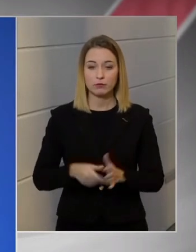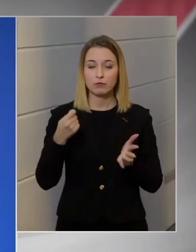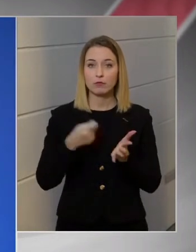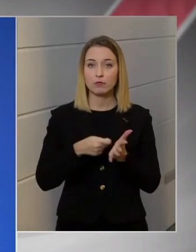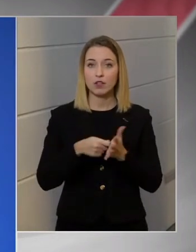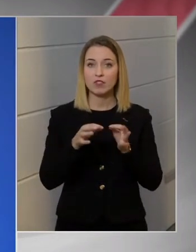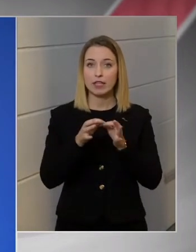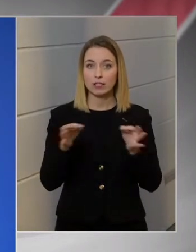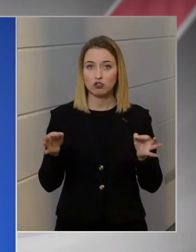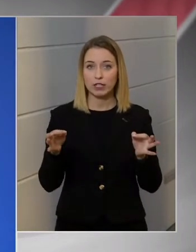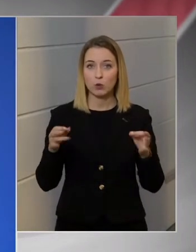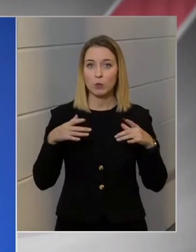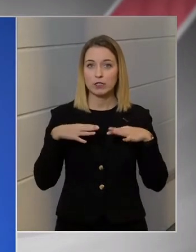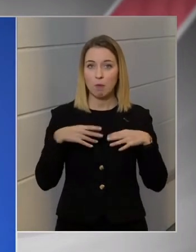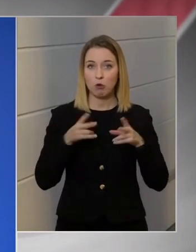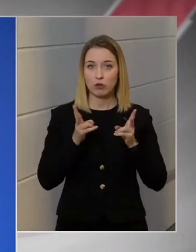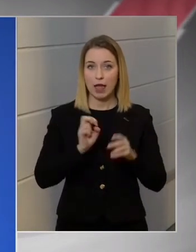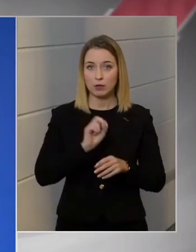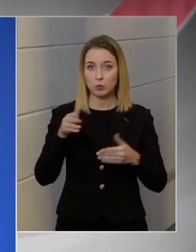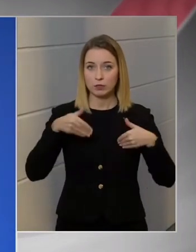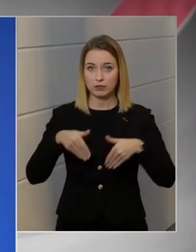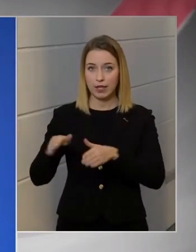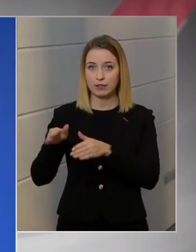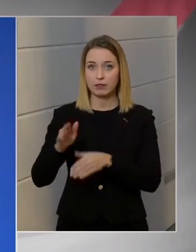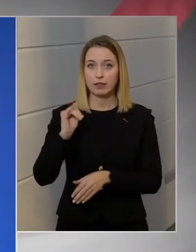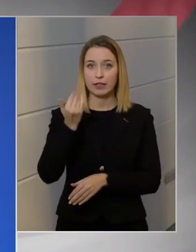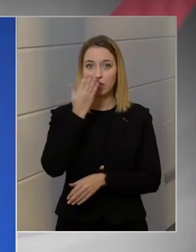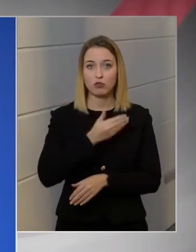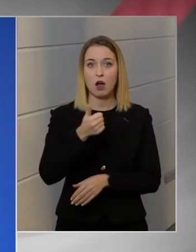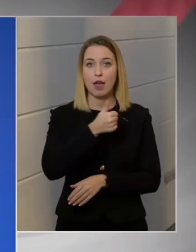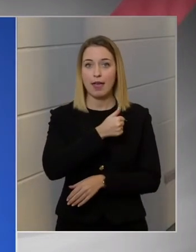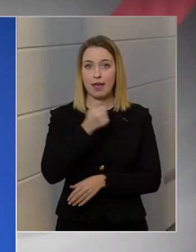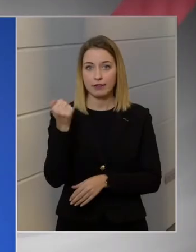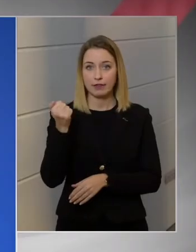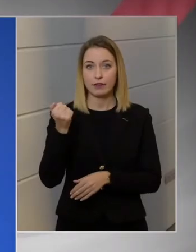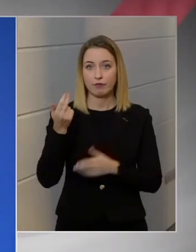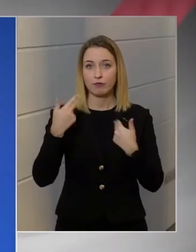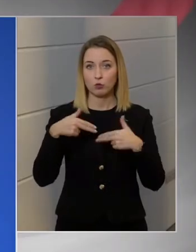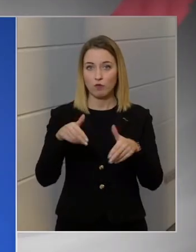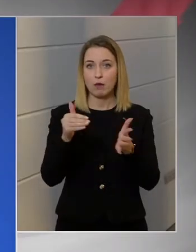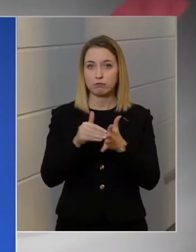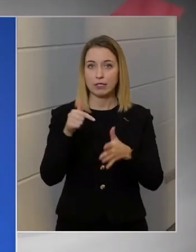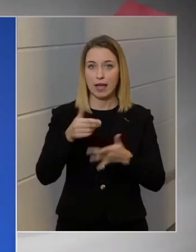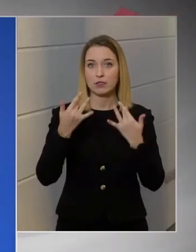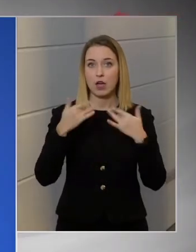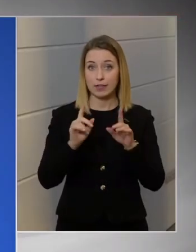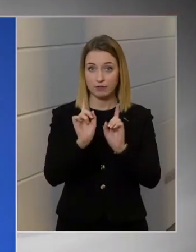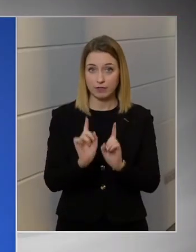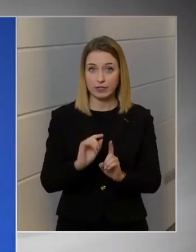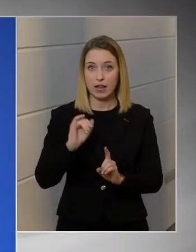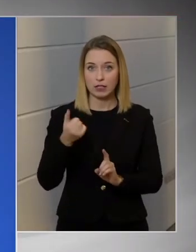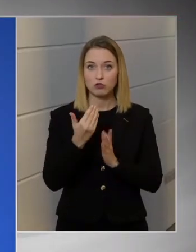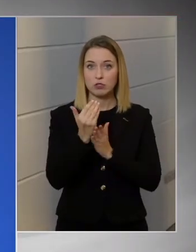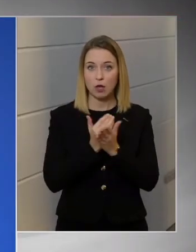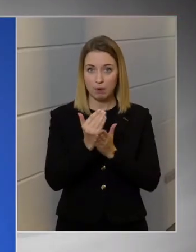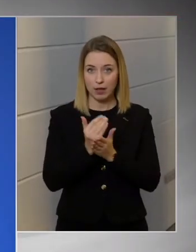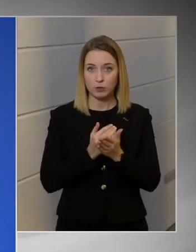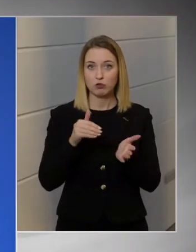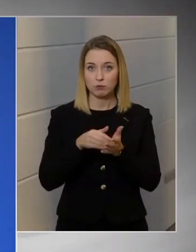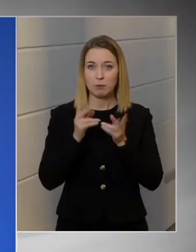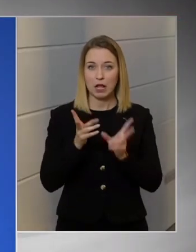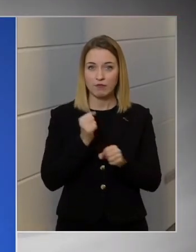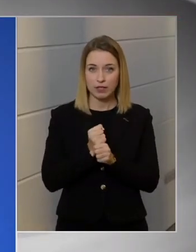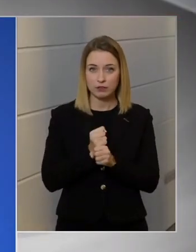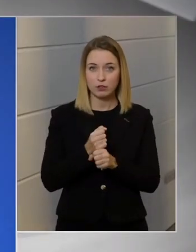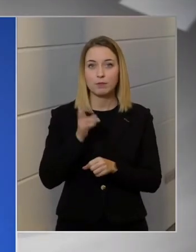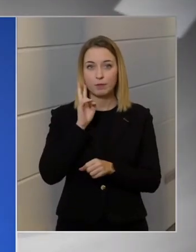Fizetésnélküli szabadságra lehet őket küldeni, és hogyha egy évnél tovább ez a helyzet fennáll, és a szabályozás is indokolt fenntartani, akkor